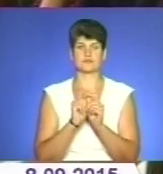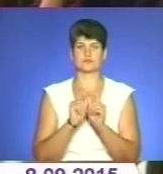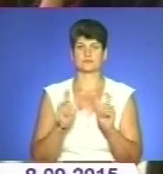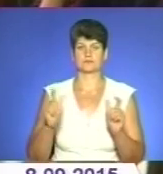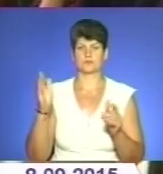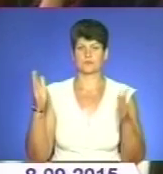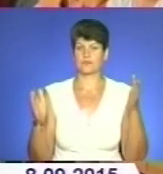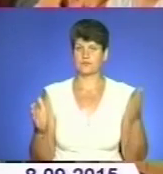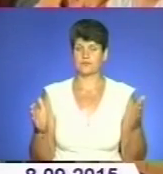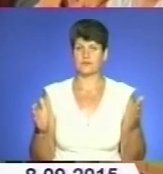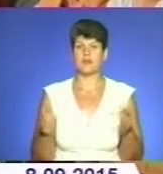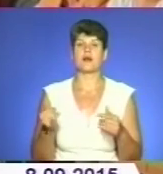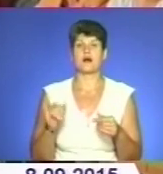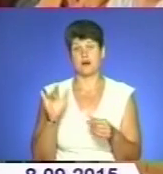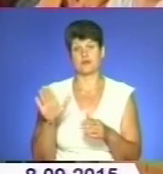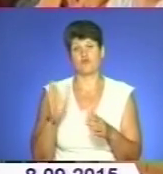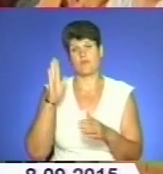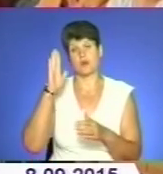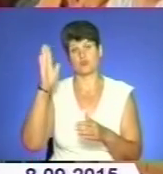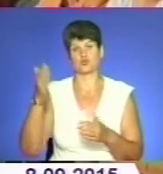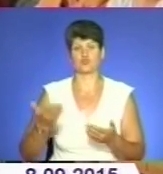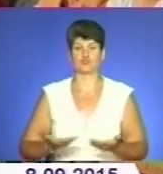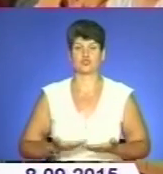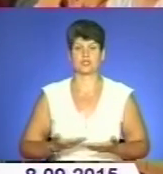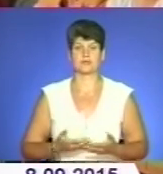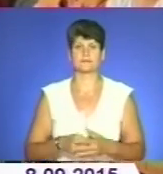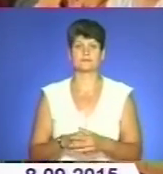навчального закладу, а й у майбутньому житті. Дякую!